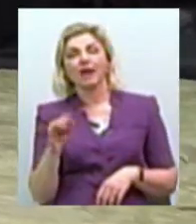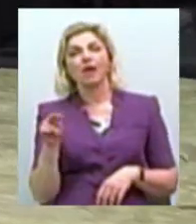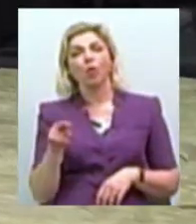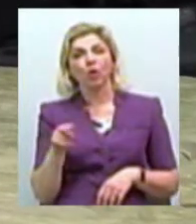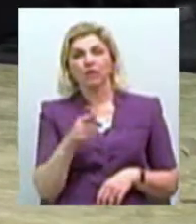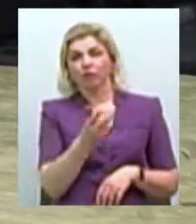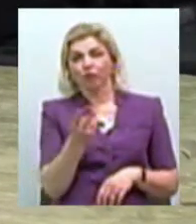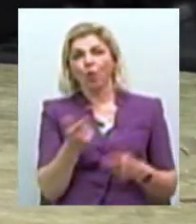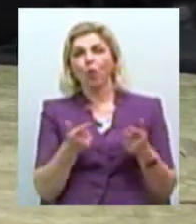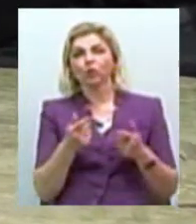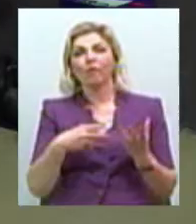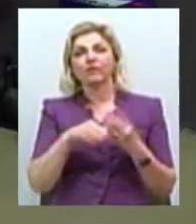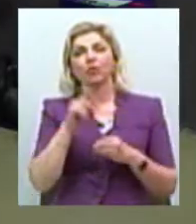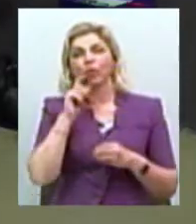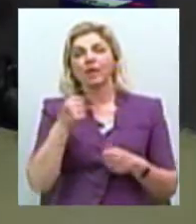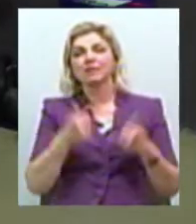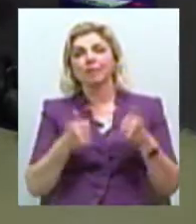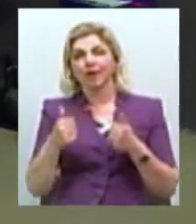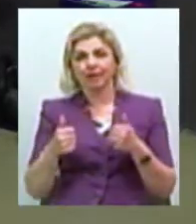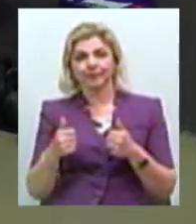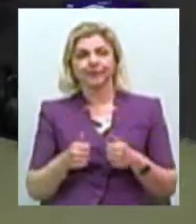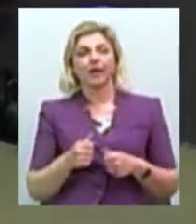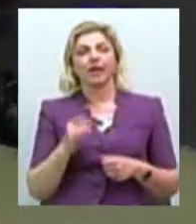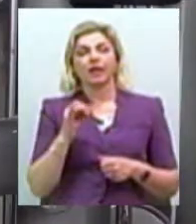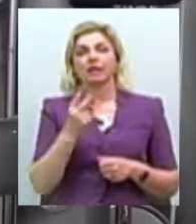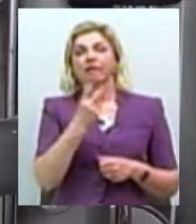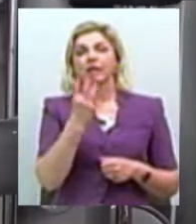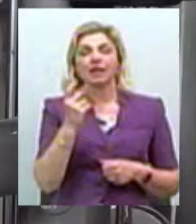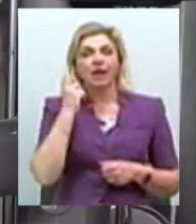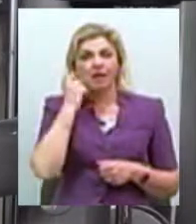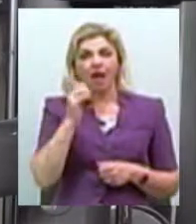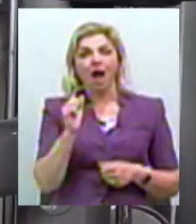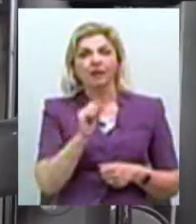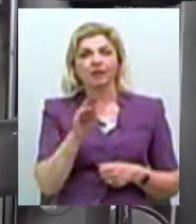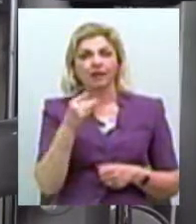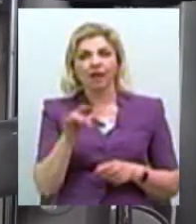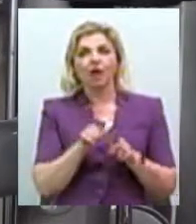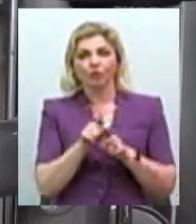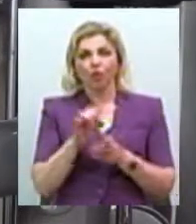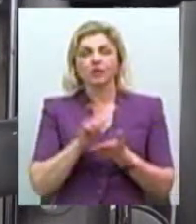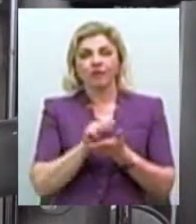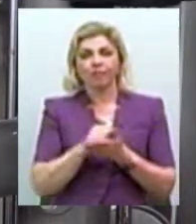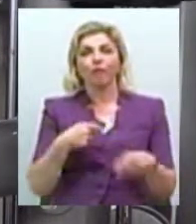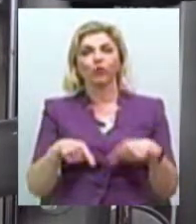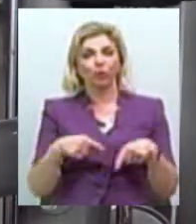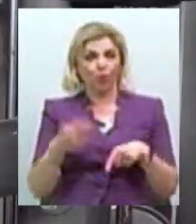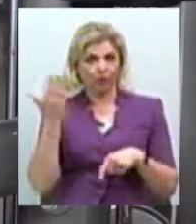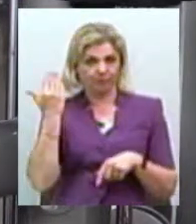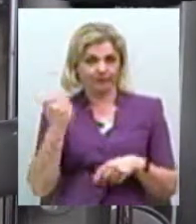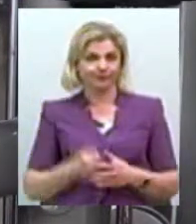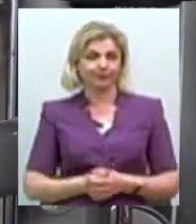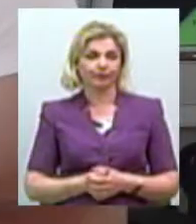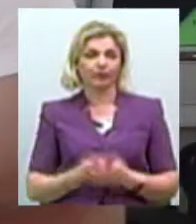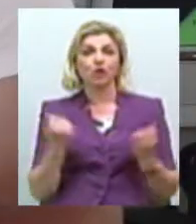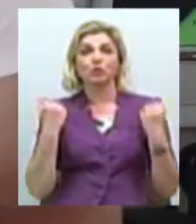готуються до всеукраїнських змагань зі стронгмену. 23-річний Андрій Куземчак раніше займався футболом. Спортом